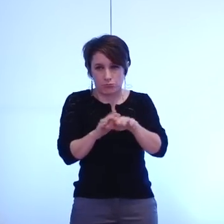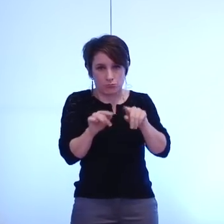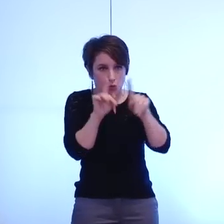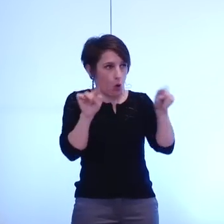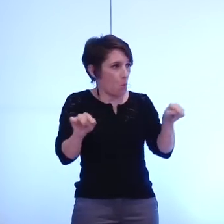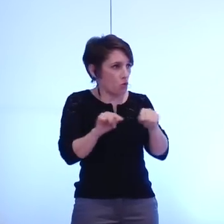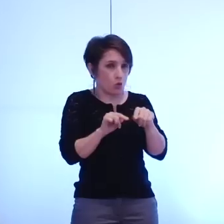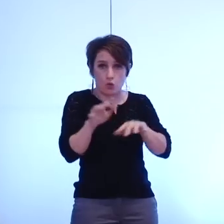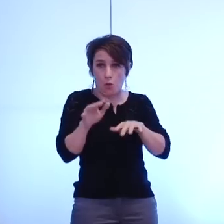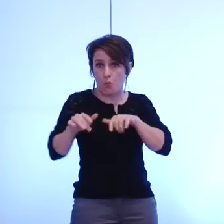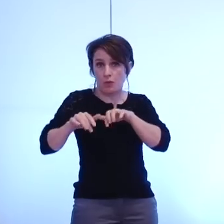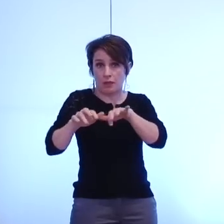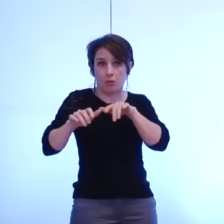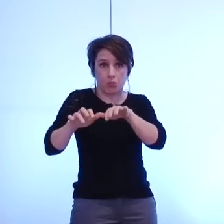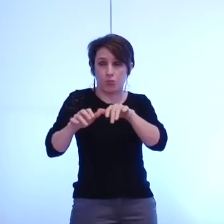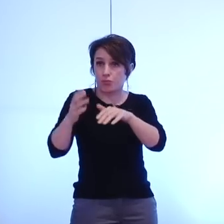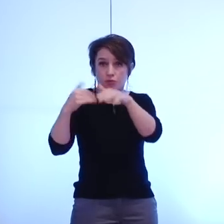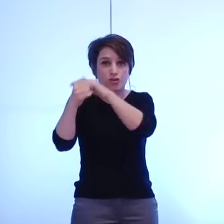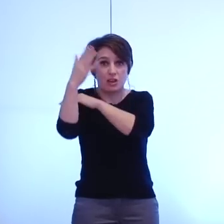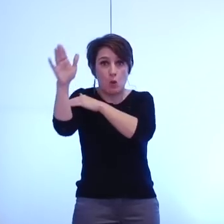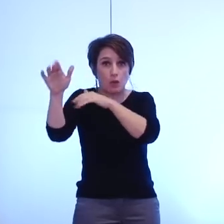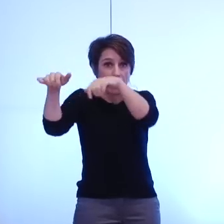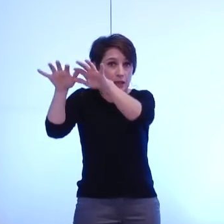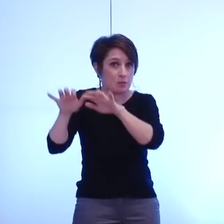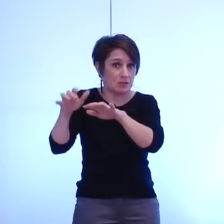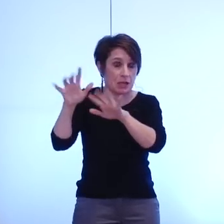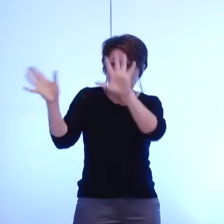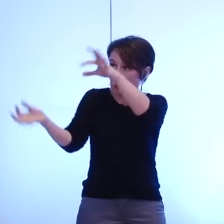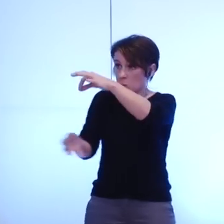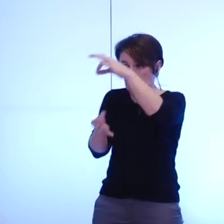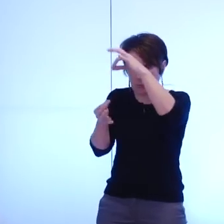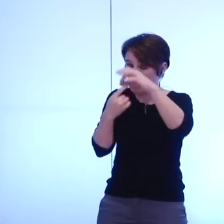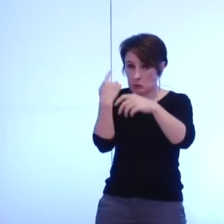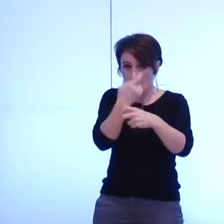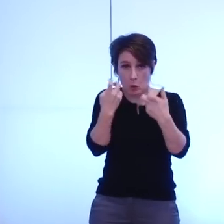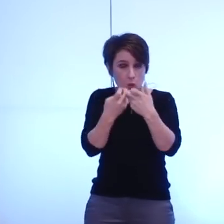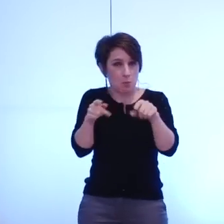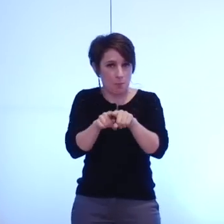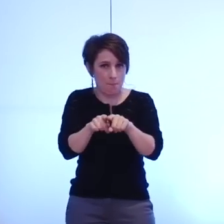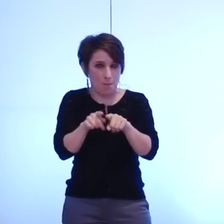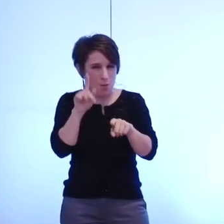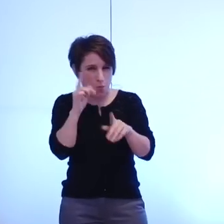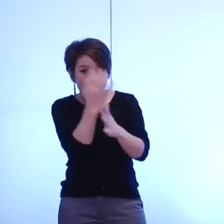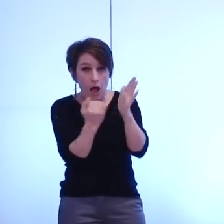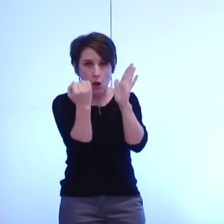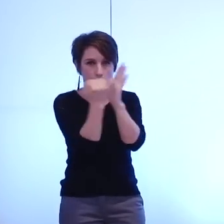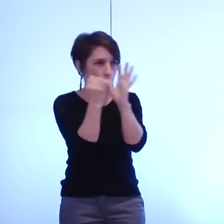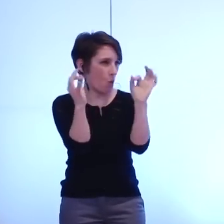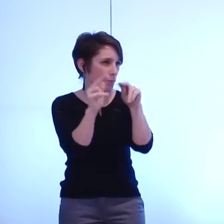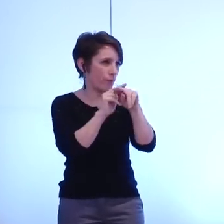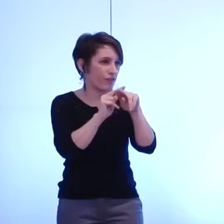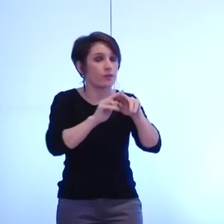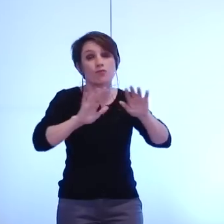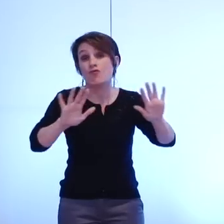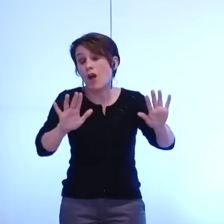par je ne sais quelle autre collectivité ou instance on ne le saurait pas donc voilà